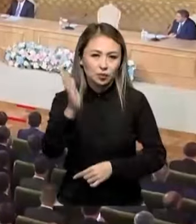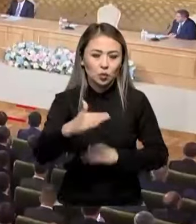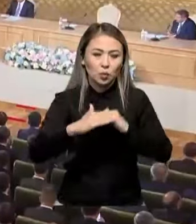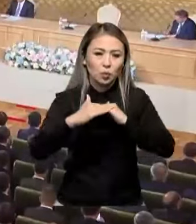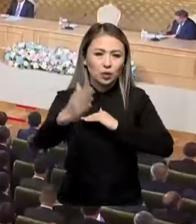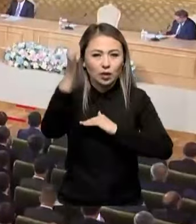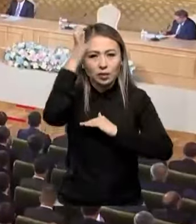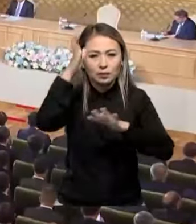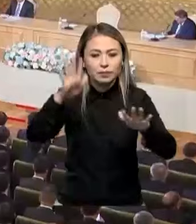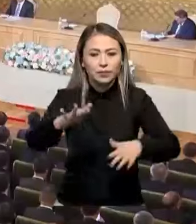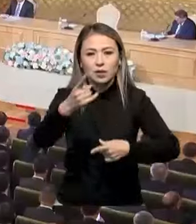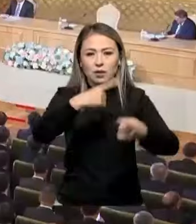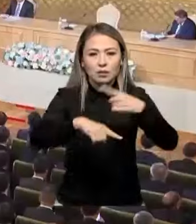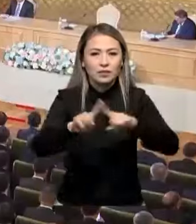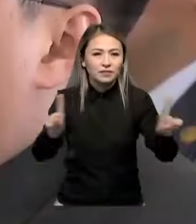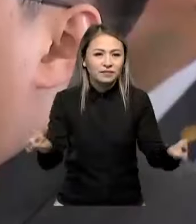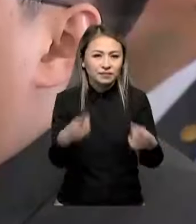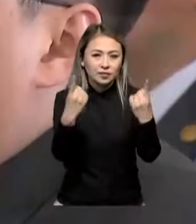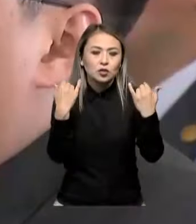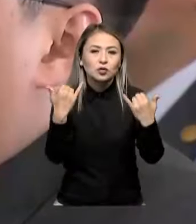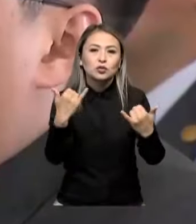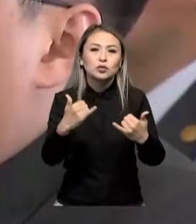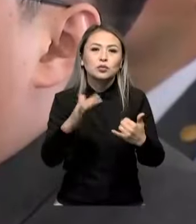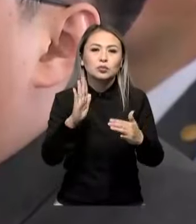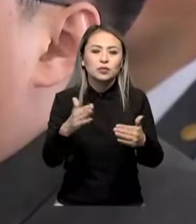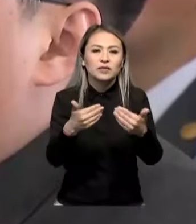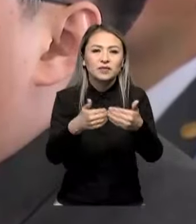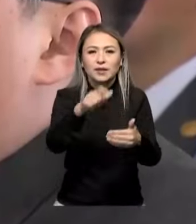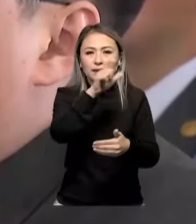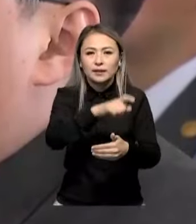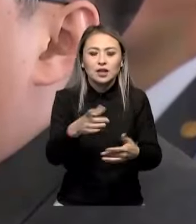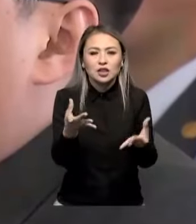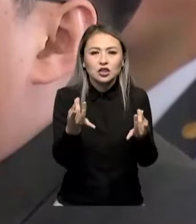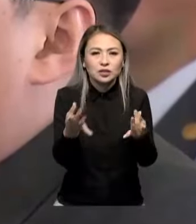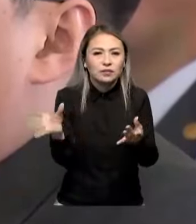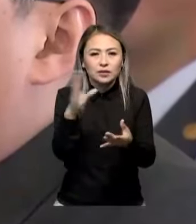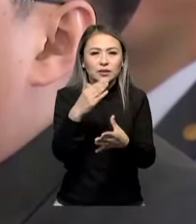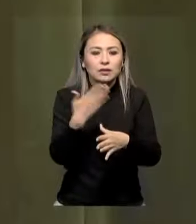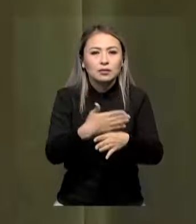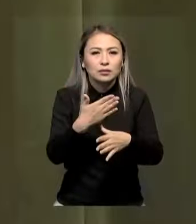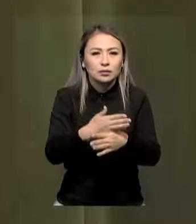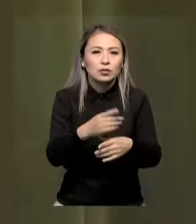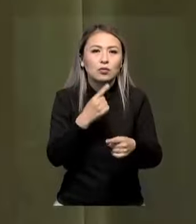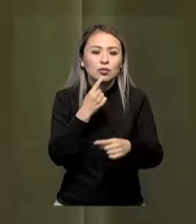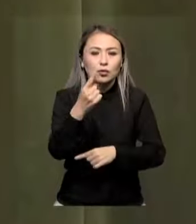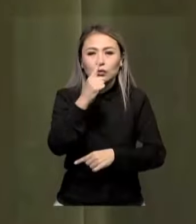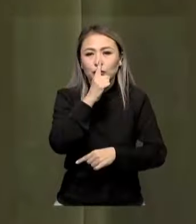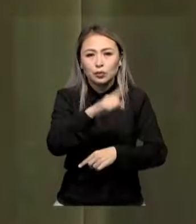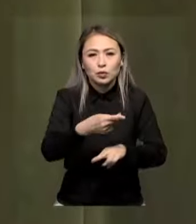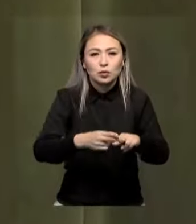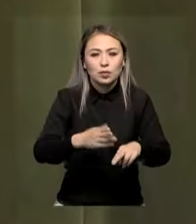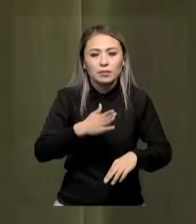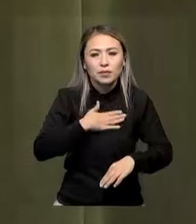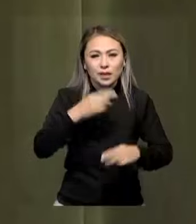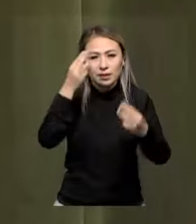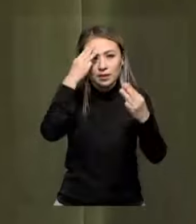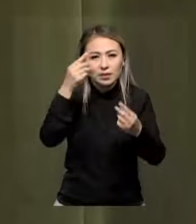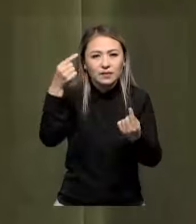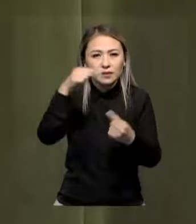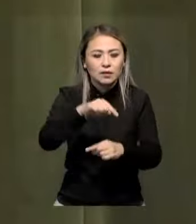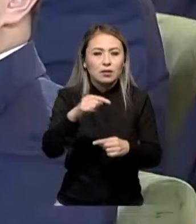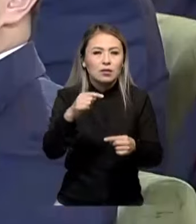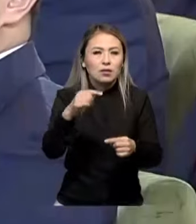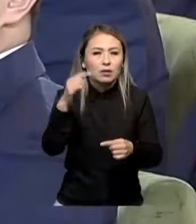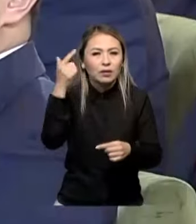ғылымдардың ордасы қайта түледі. Енді ғылымды түлетпек керек. Шекізатқа еғартқан ел алысқа бармайды, деп президент. Бізге заман талабына сай өнер